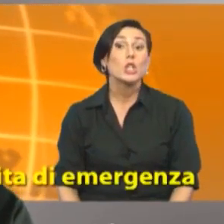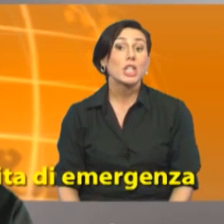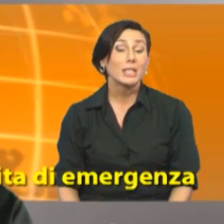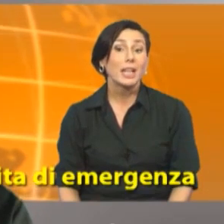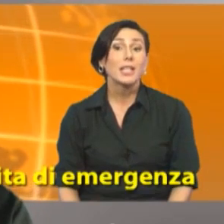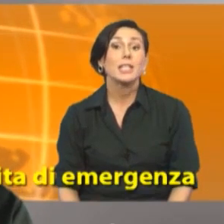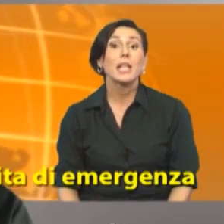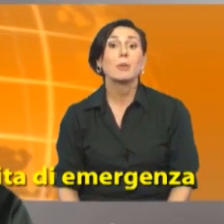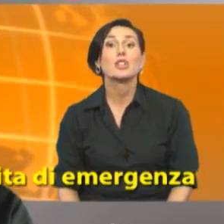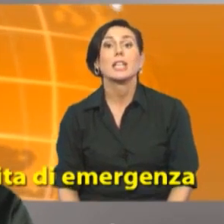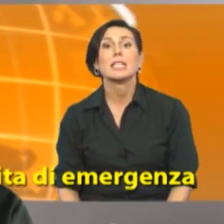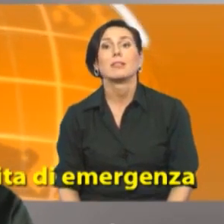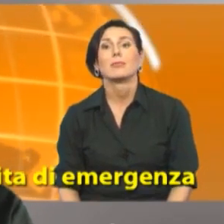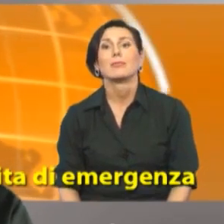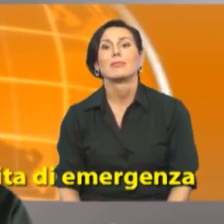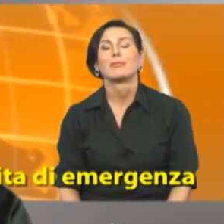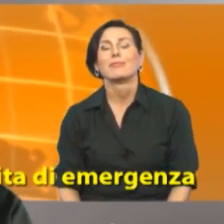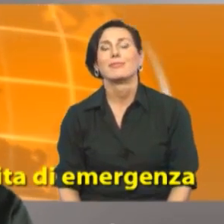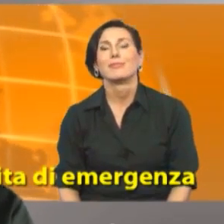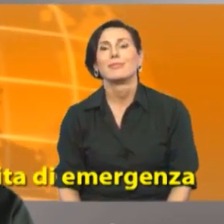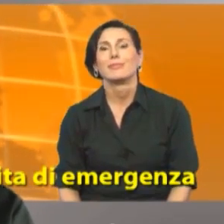uscita di emergenza